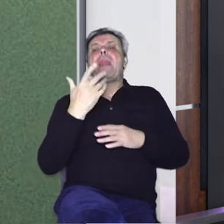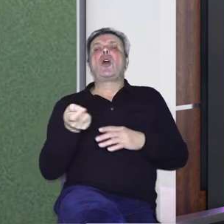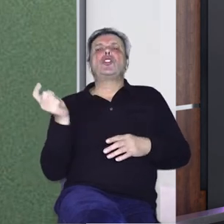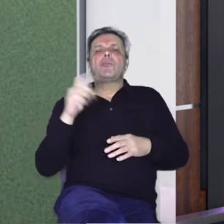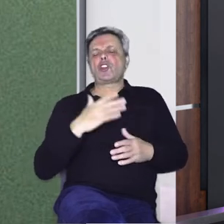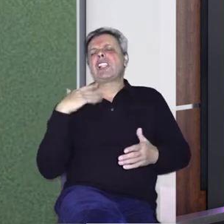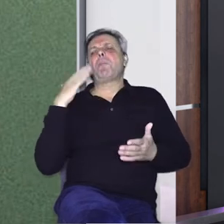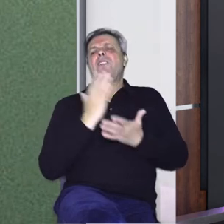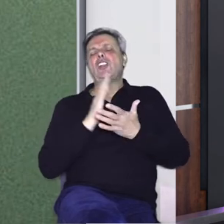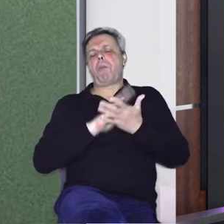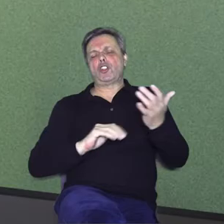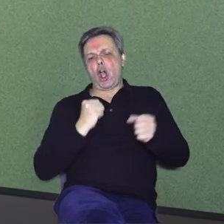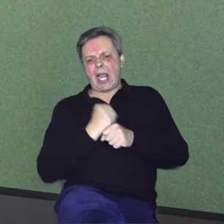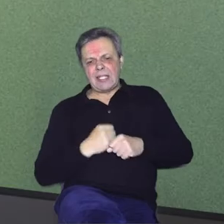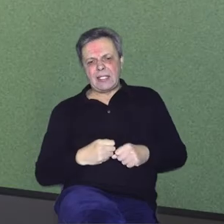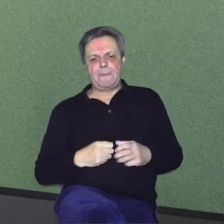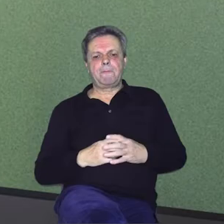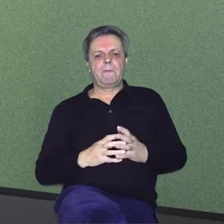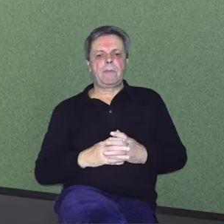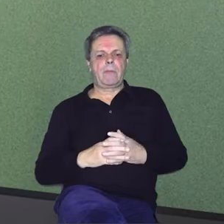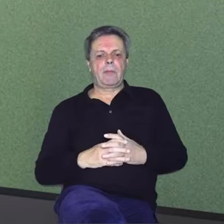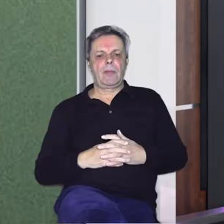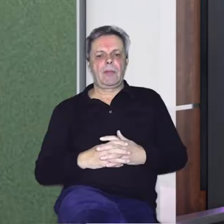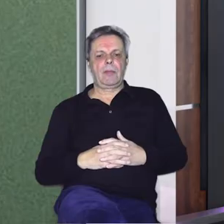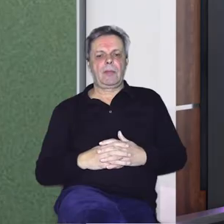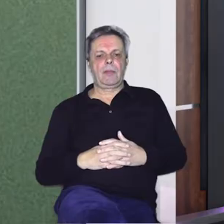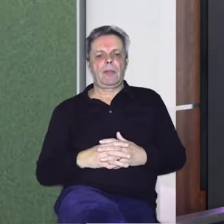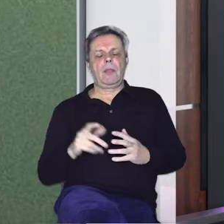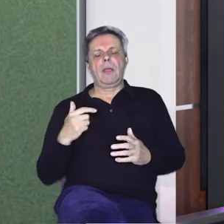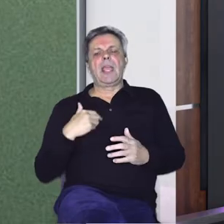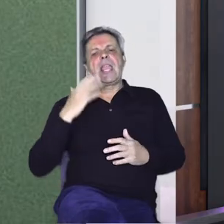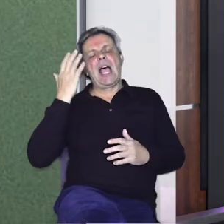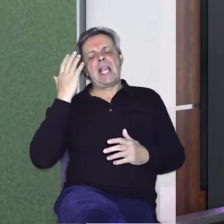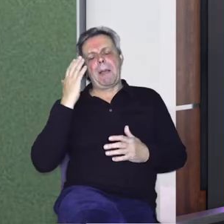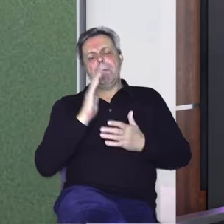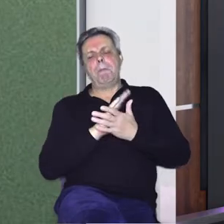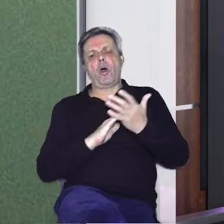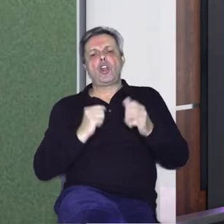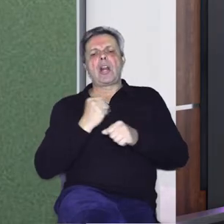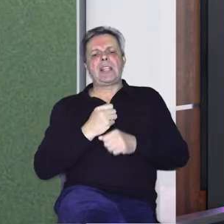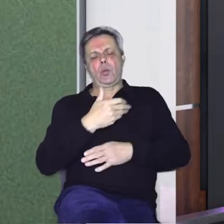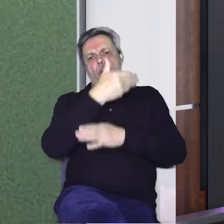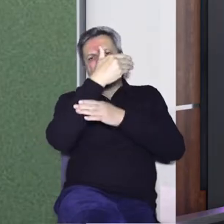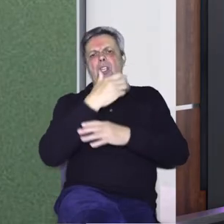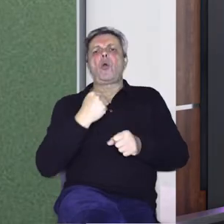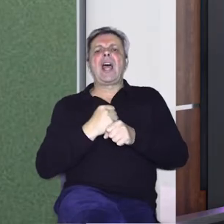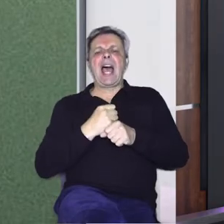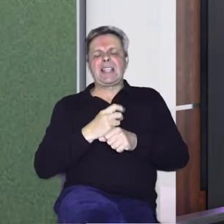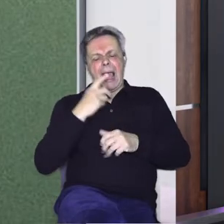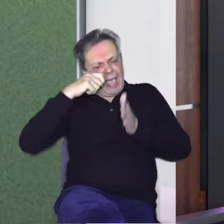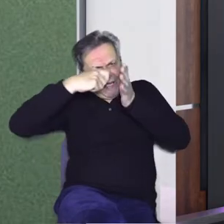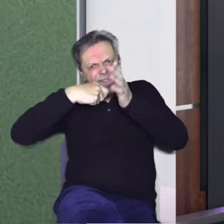stigao sam već počeo bio raditi. Prat slučve ili? Ne, ne, ne. Bio sam počeo, znači, u tvrtke koja se bavila